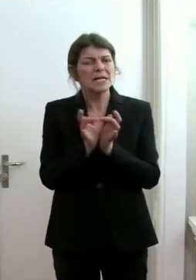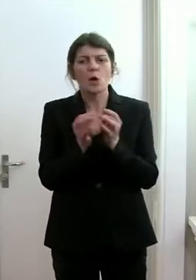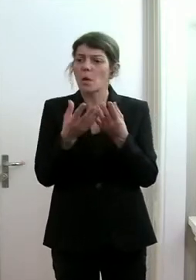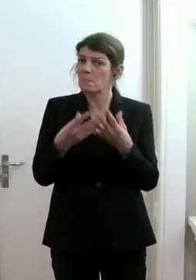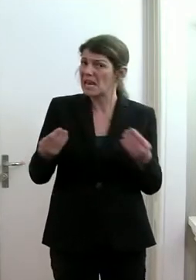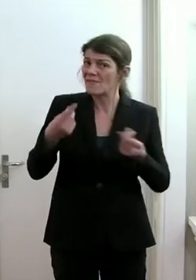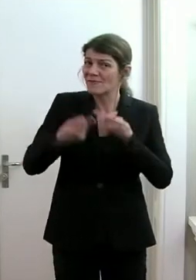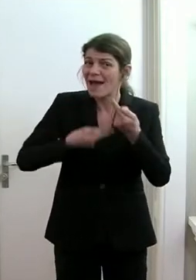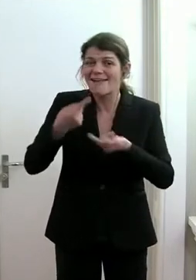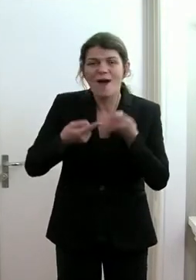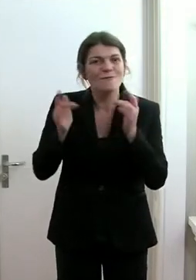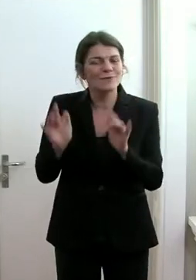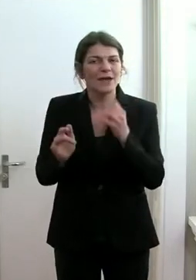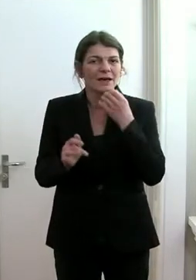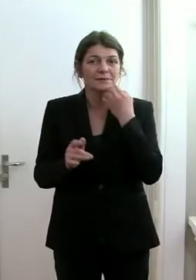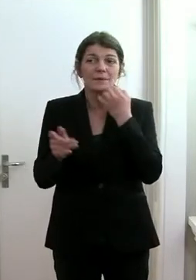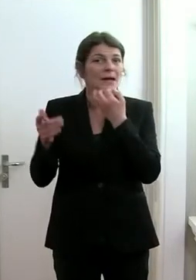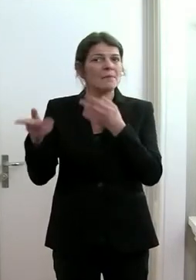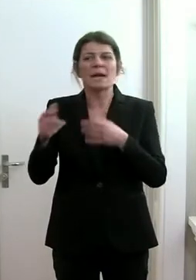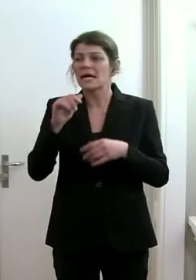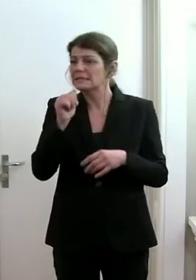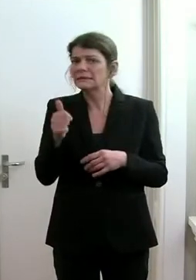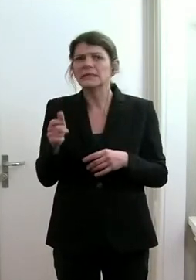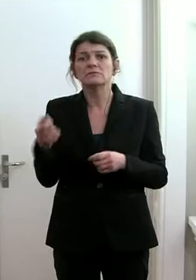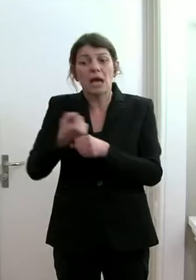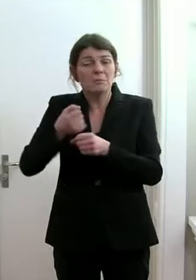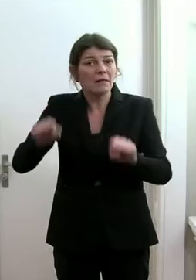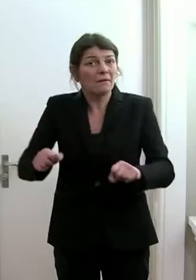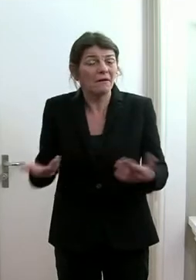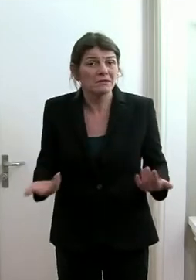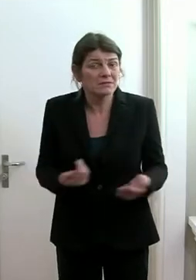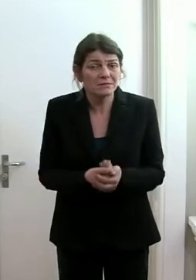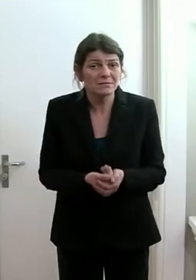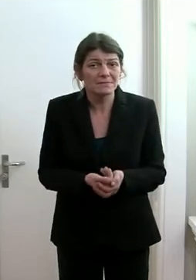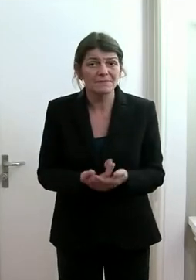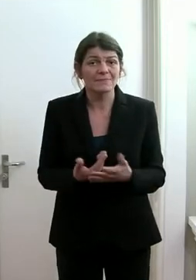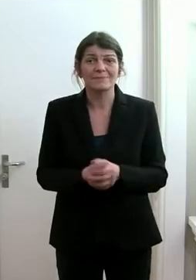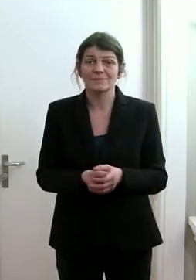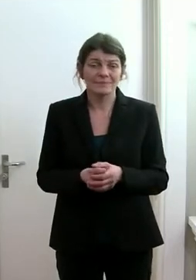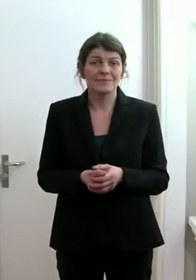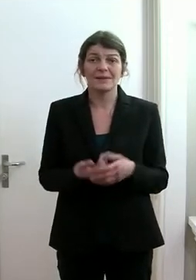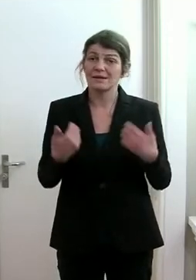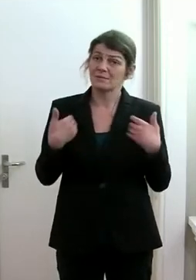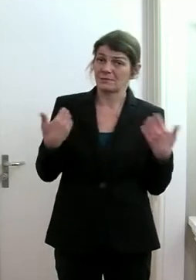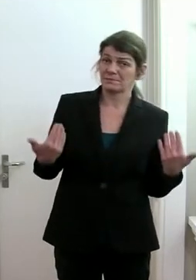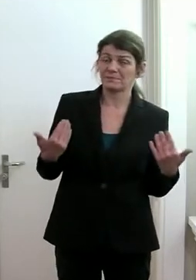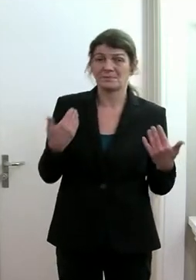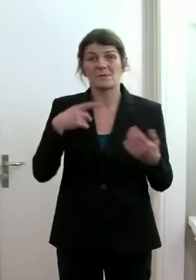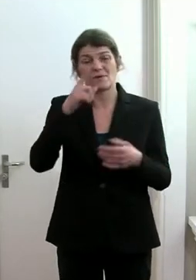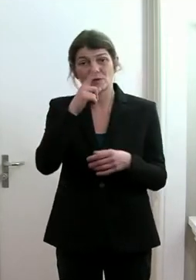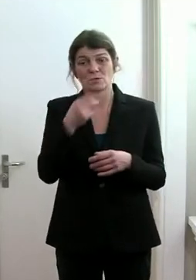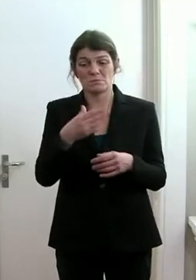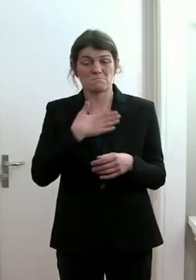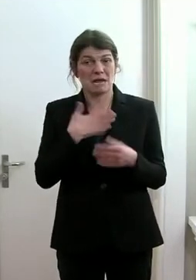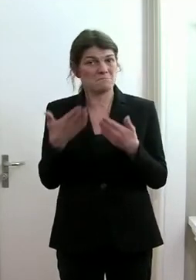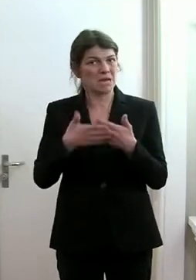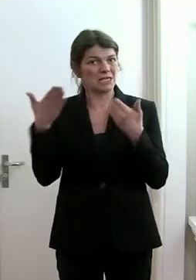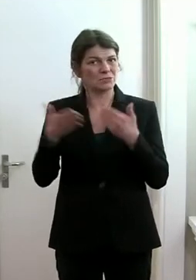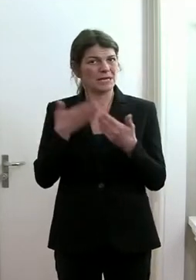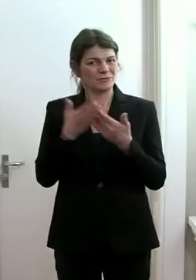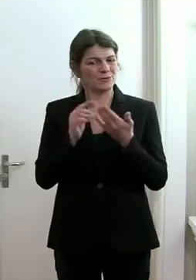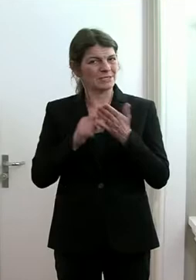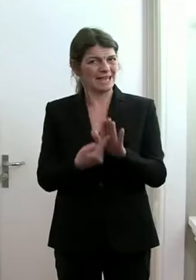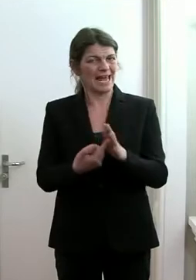milden Verlauf haben, aber nicht einsatzfähig sind. Und ich habe das versucht, mit meinen Beispielen heute